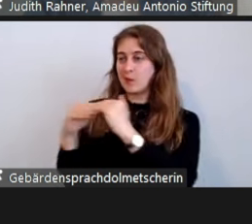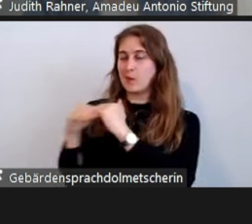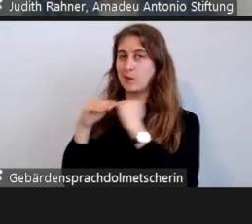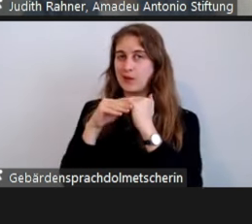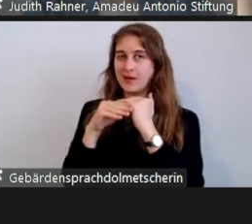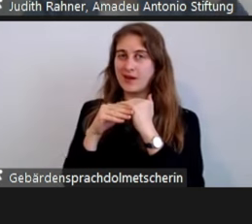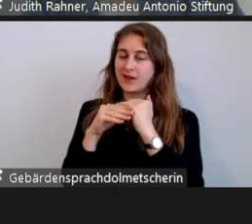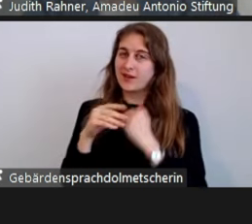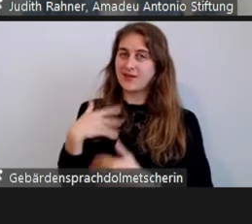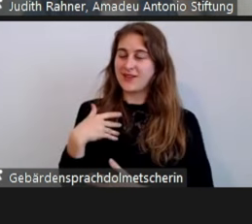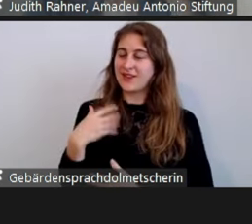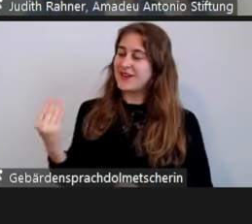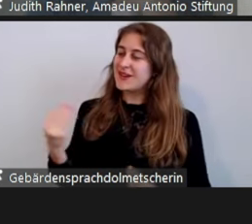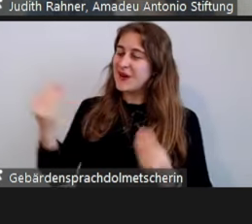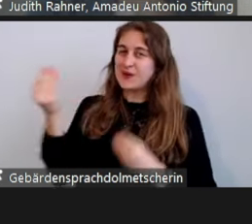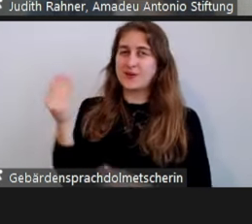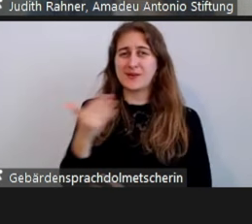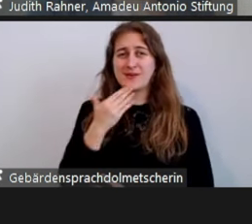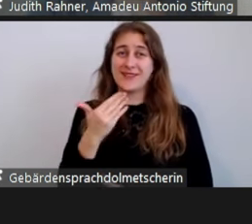beigesteuert haben.